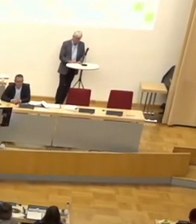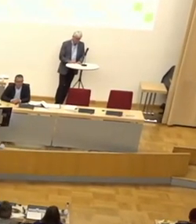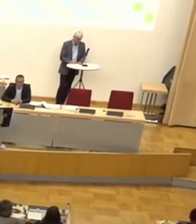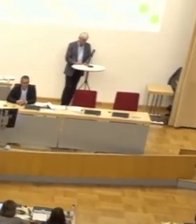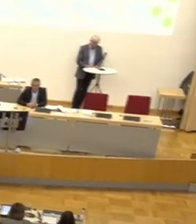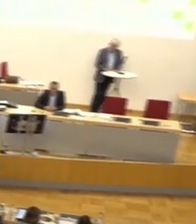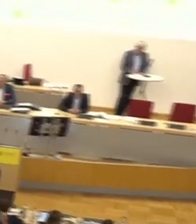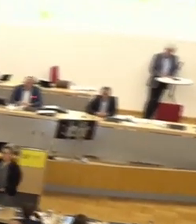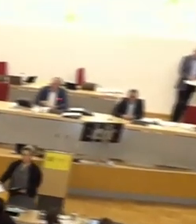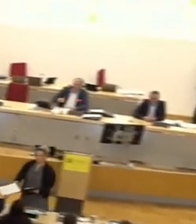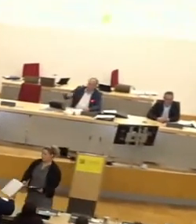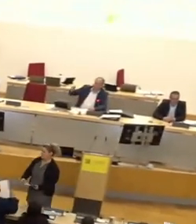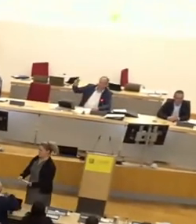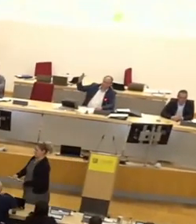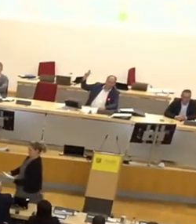wer ist dagegen